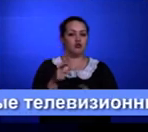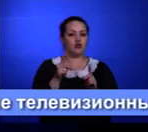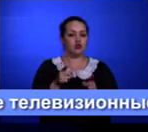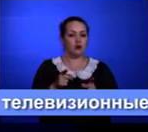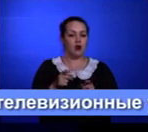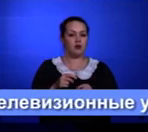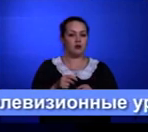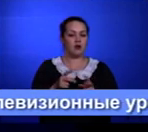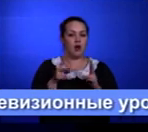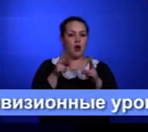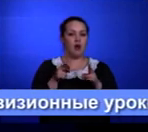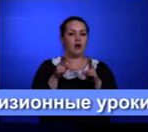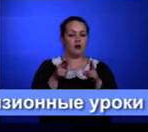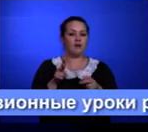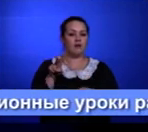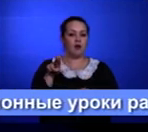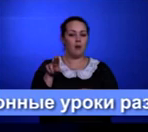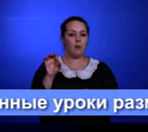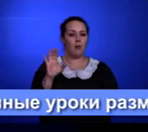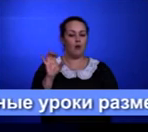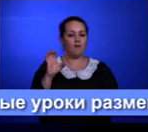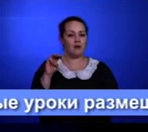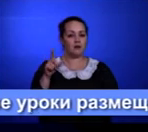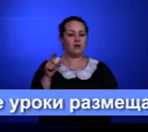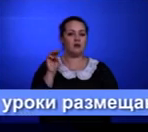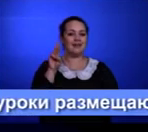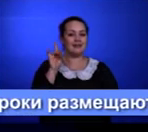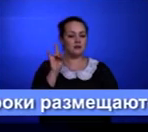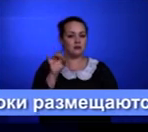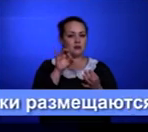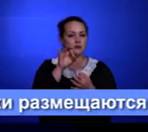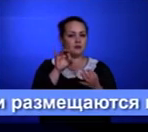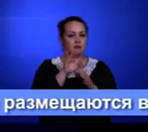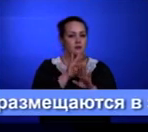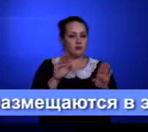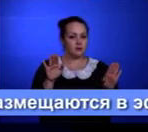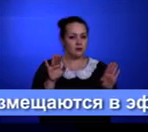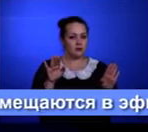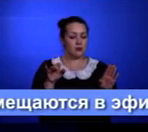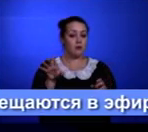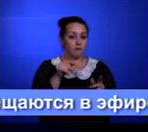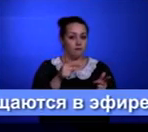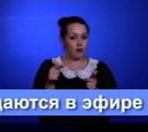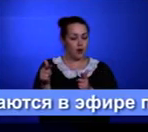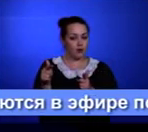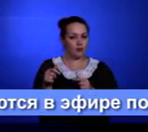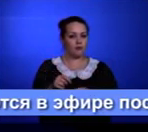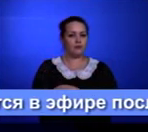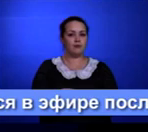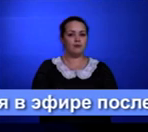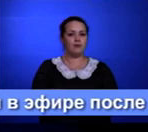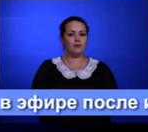отрывка из повести «Ты не сирота». Надеюсь, вы все подготовили пересказ. Ну что ж,